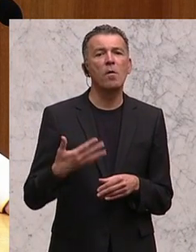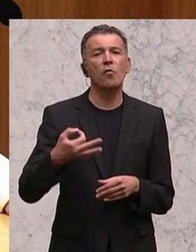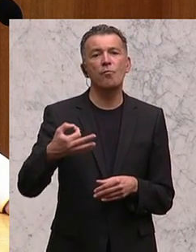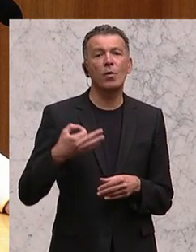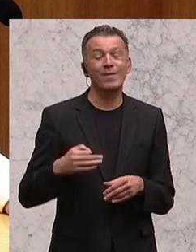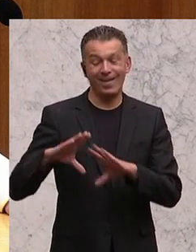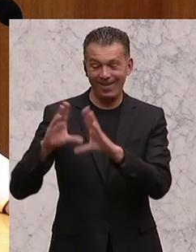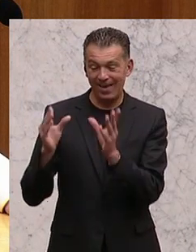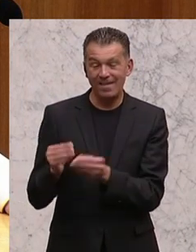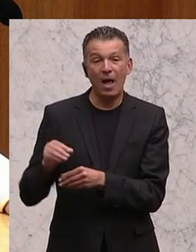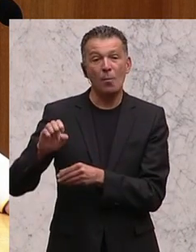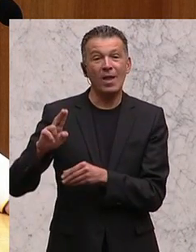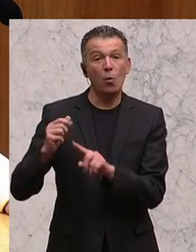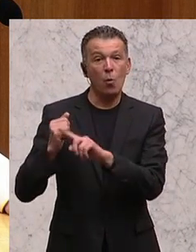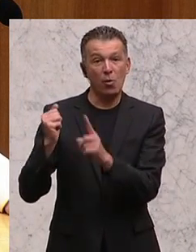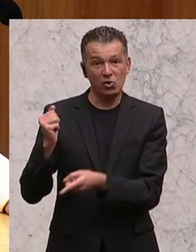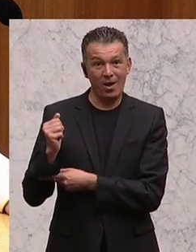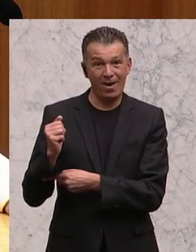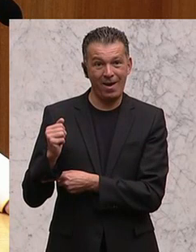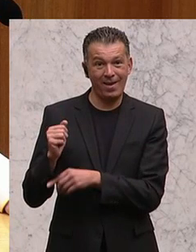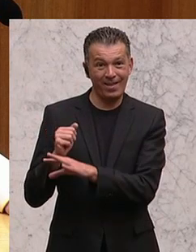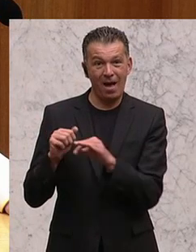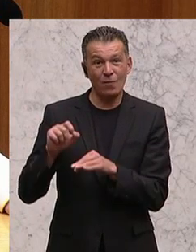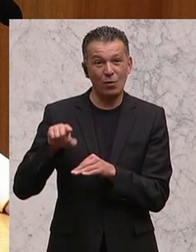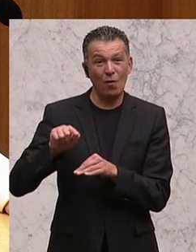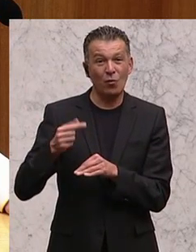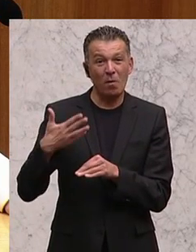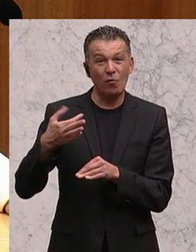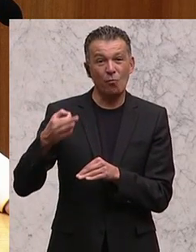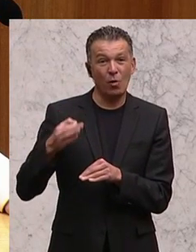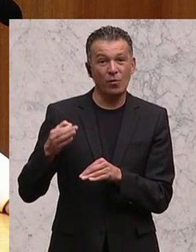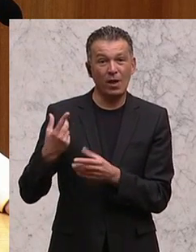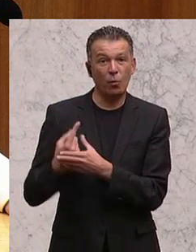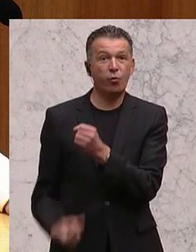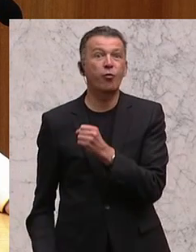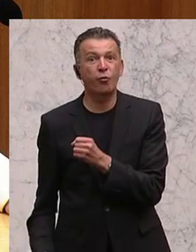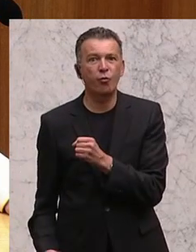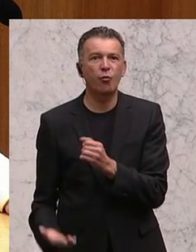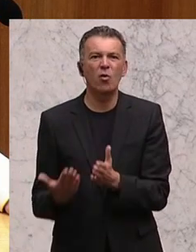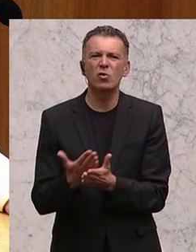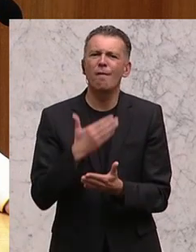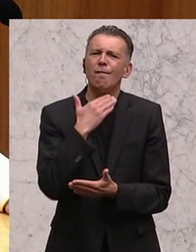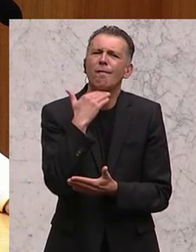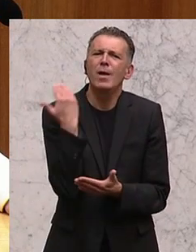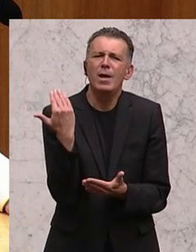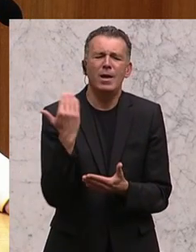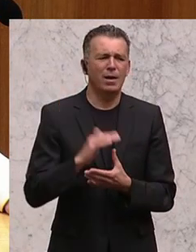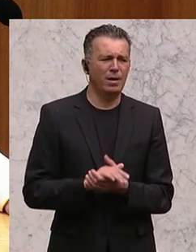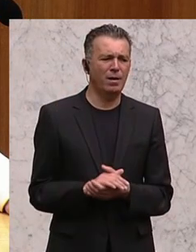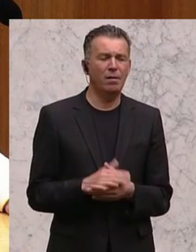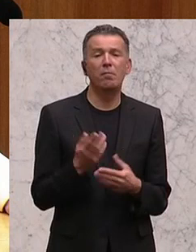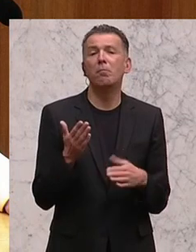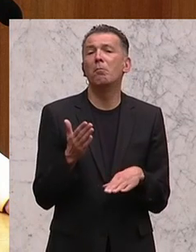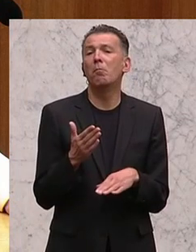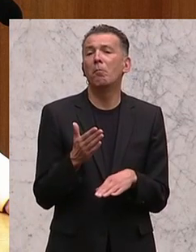Prozent des gesamten EU-Budgets ab in den nächsten Jahren. Und das ist schon ein großer Betrag, wenn man davon ausgeht, dass